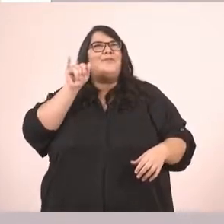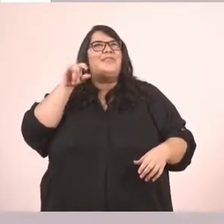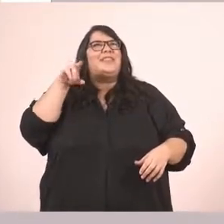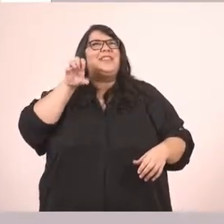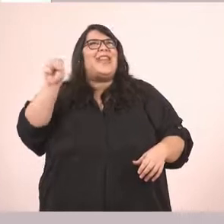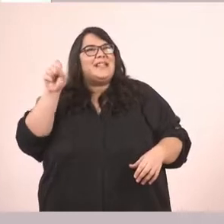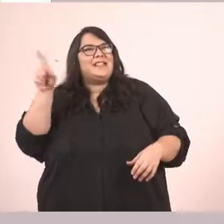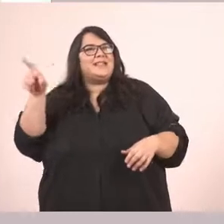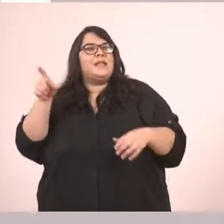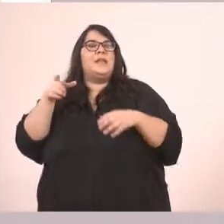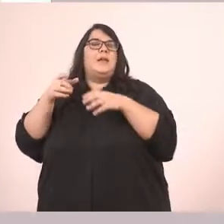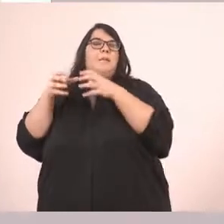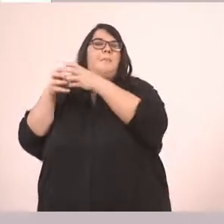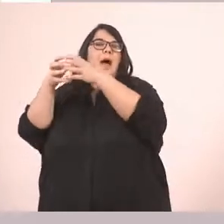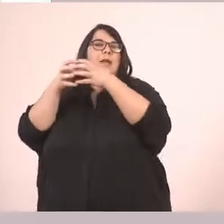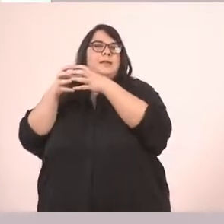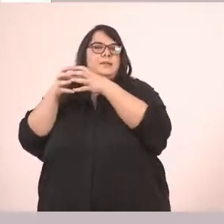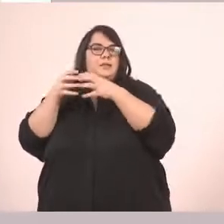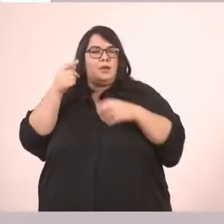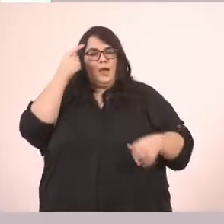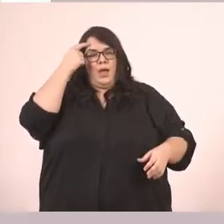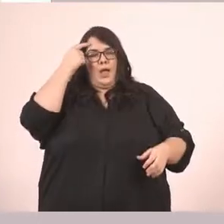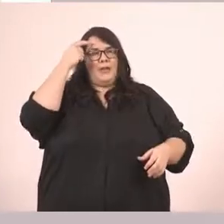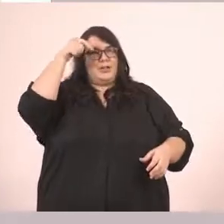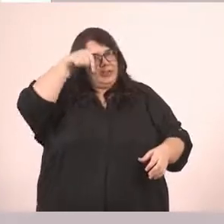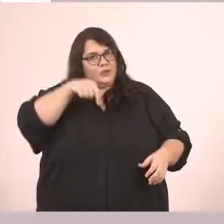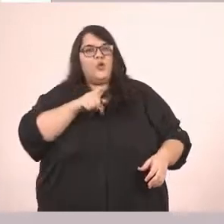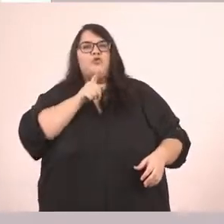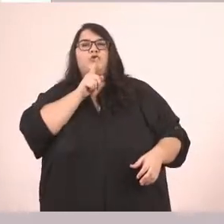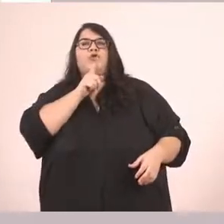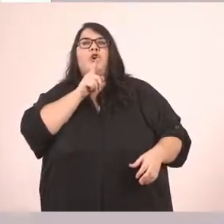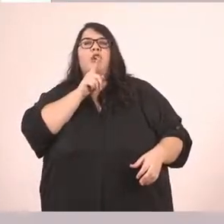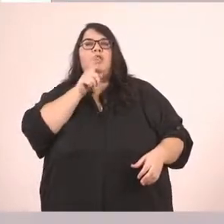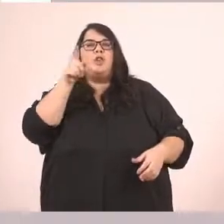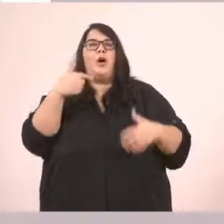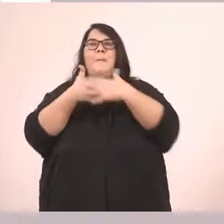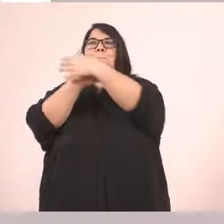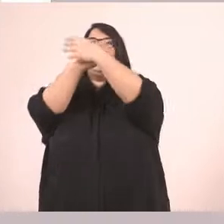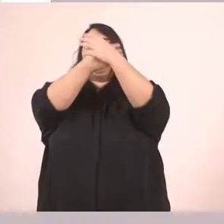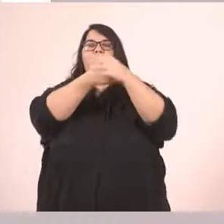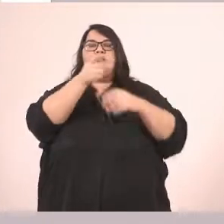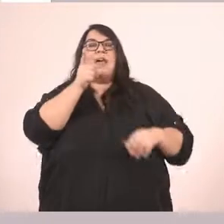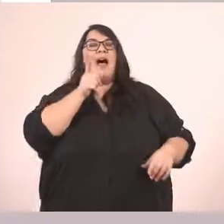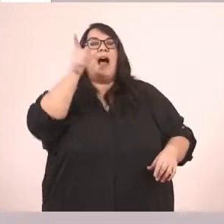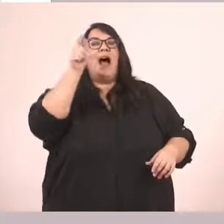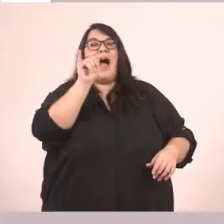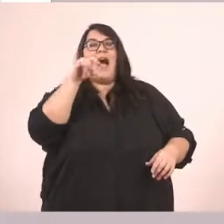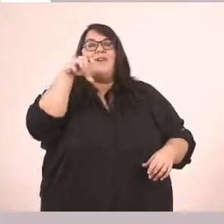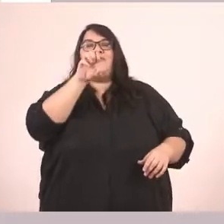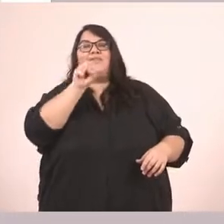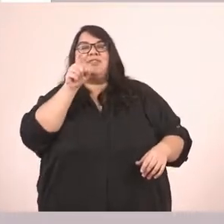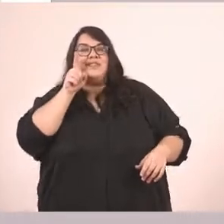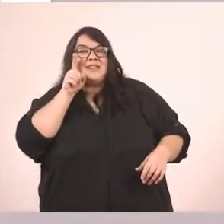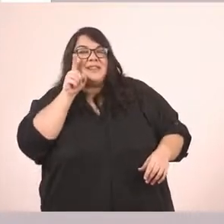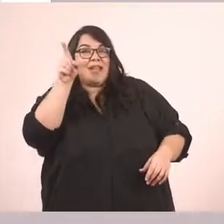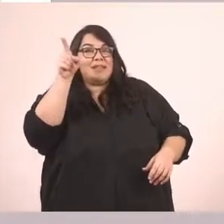οι μπάλες. Εδώ πέρα μπορεί να εννοήσουμε στο μυαλούδάκι μας το αυτές. Αυτές οι πεταλούδες. Άρα αναφερόμαστε